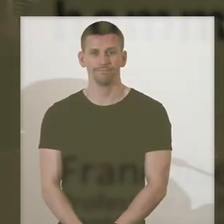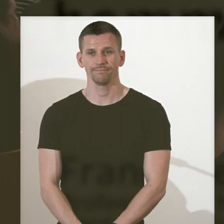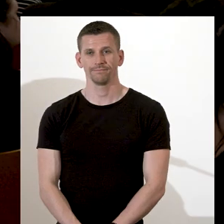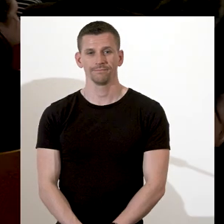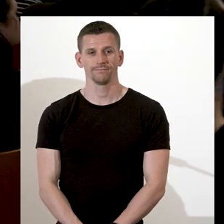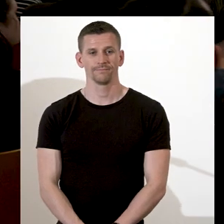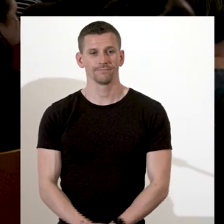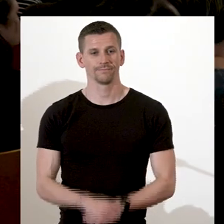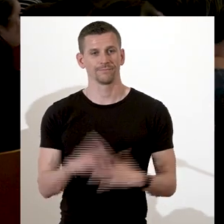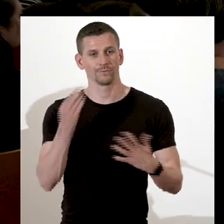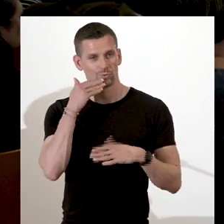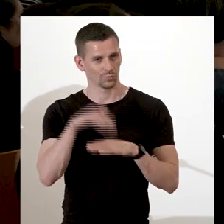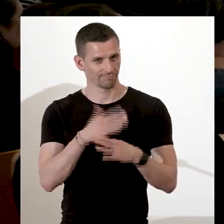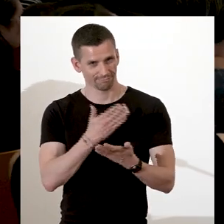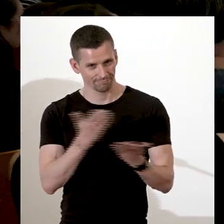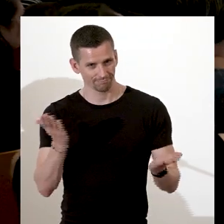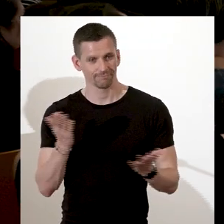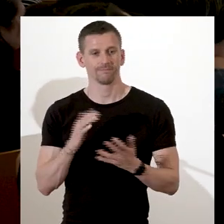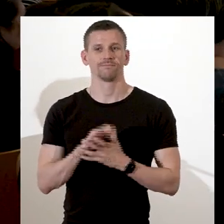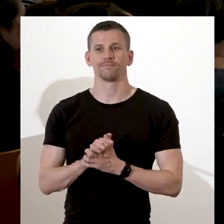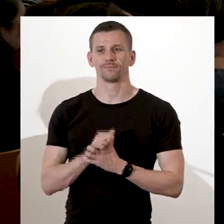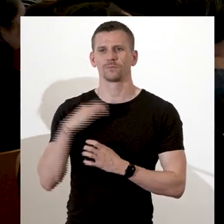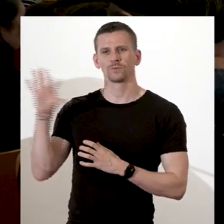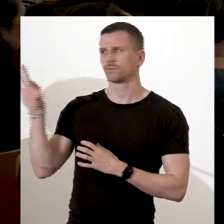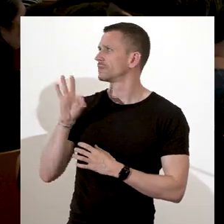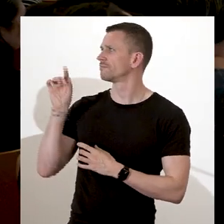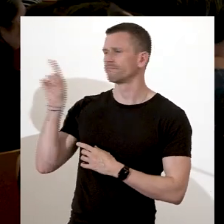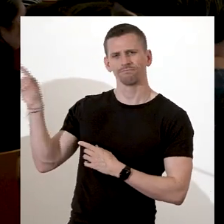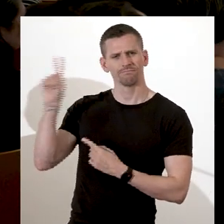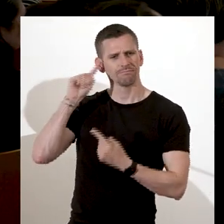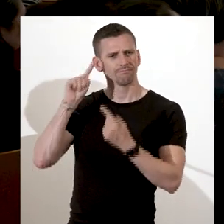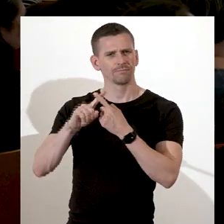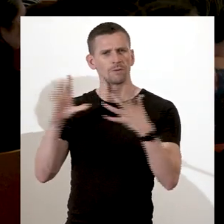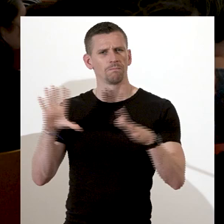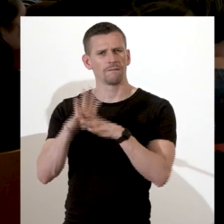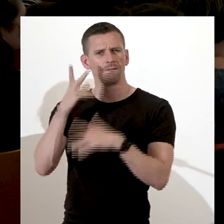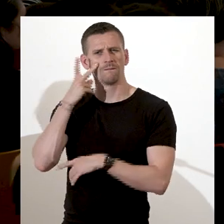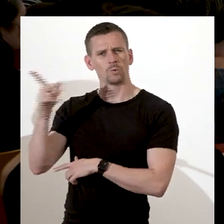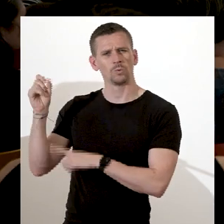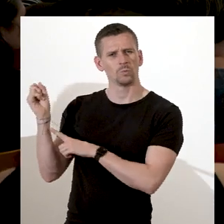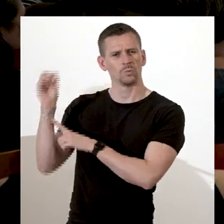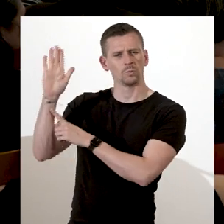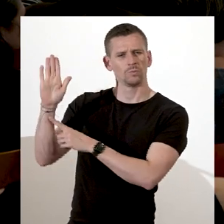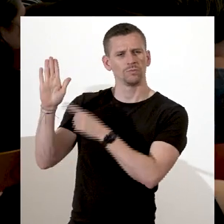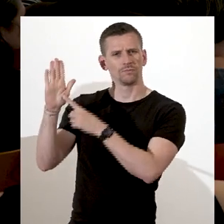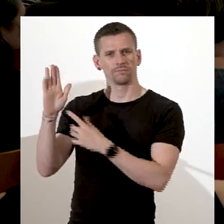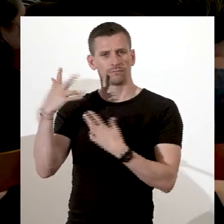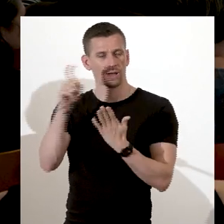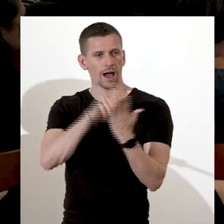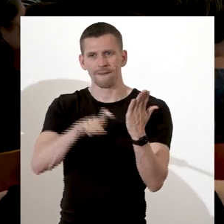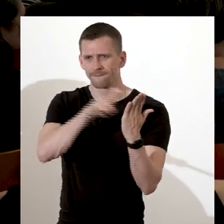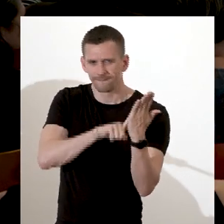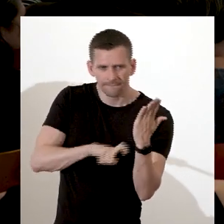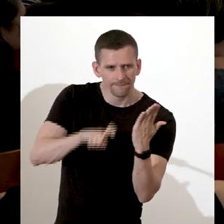Bonsoir à tous, j'ai fait le choix ce soir de parler d'une image, d'une gravure, d'un croquis,